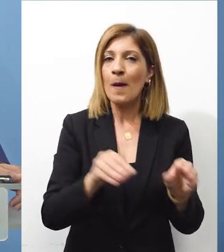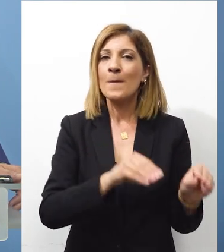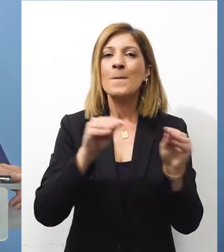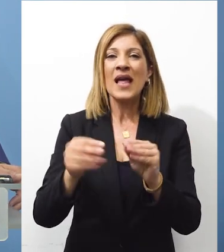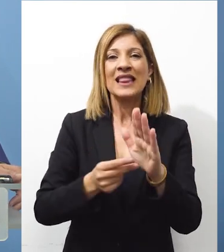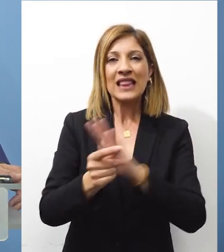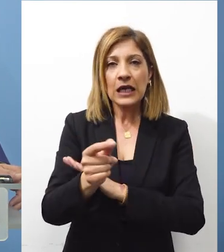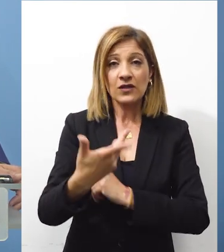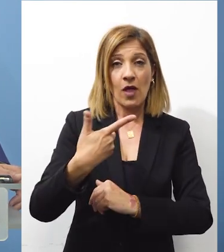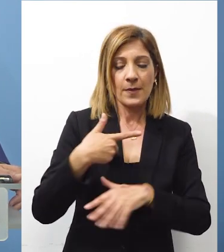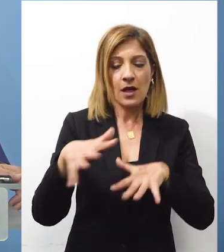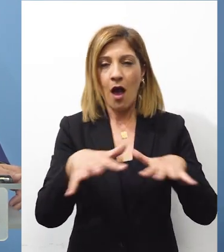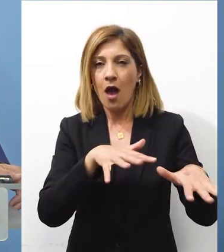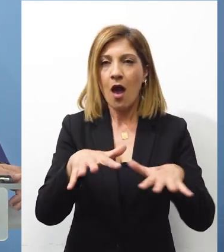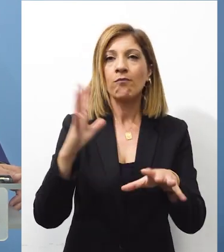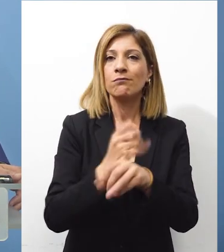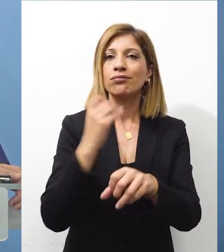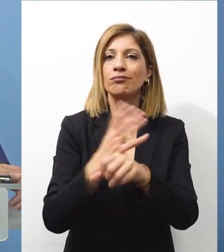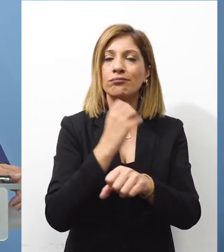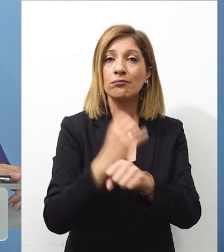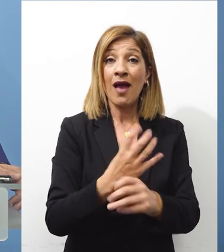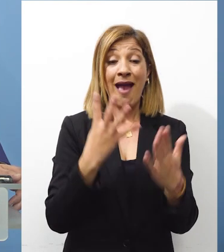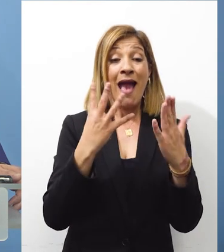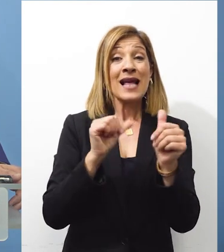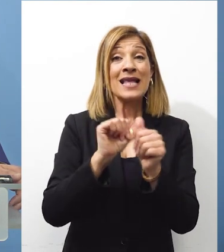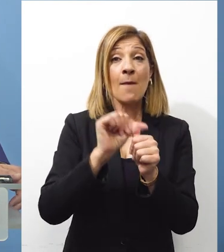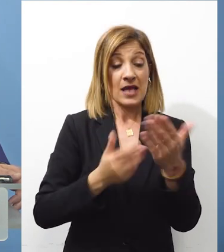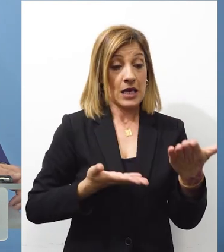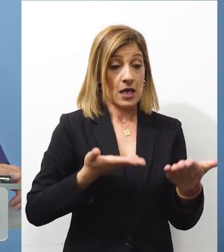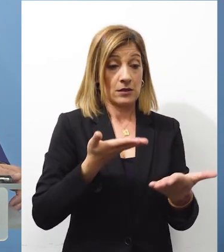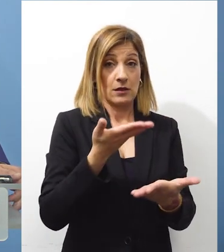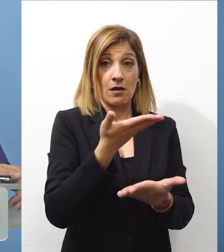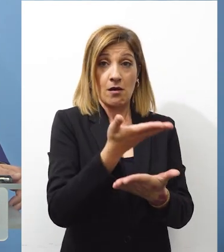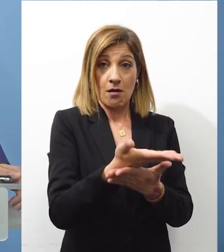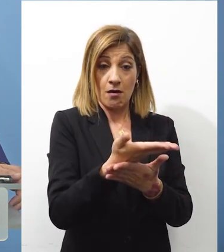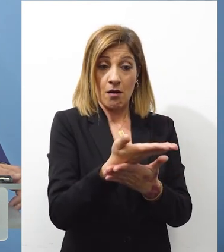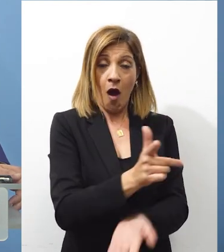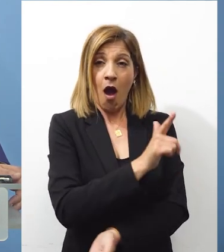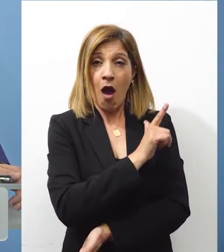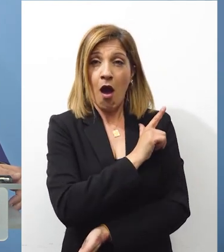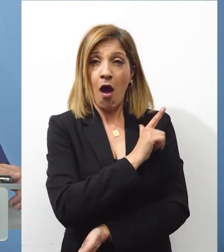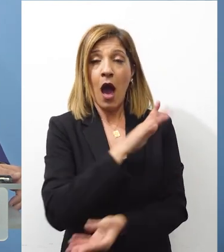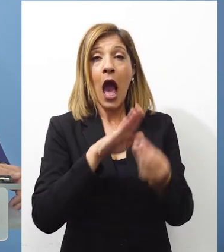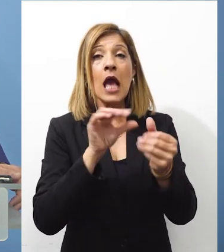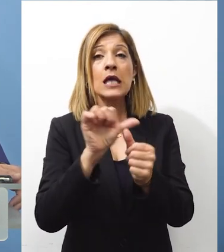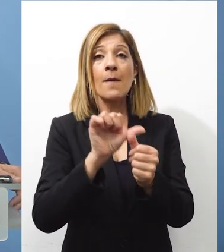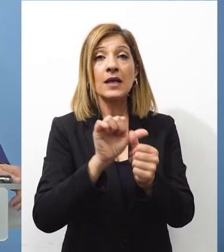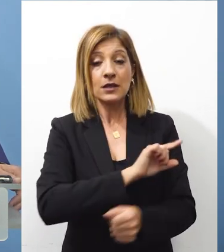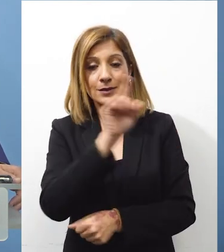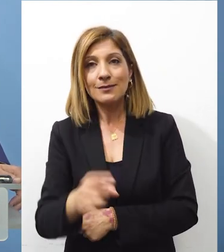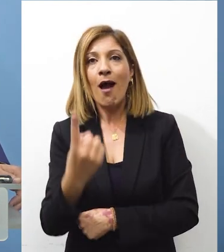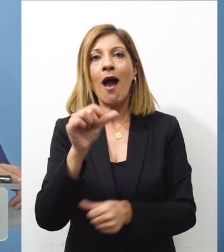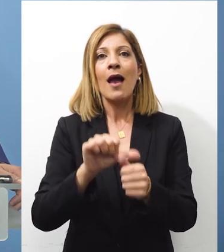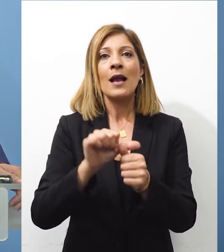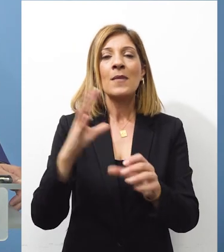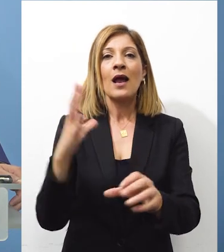την εξέταση των ετήσεων από 9 μήνες κατά μέσο όρο να πέφτουν στον ένα μήνα στις περισσότερες των περιπτώσεων. Μόνο τον τελευταίο μήνα